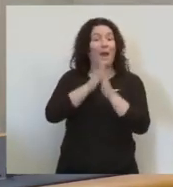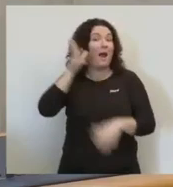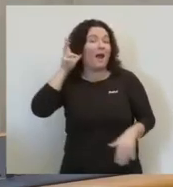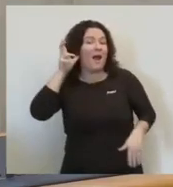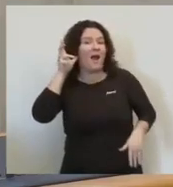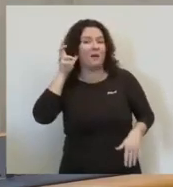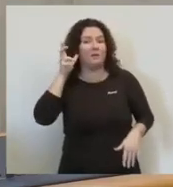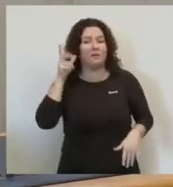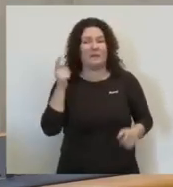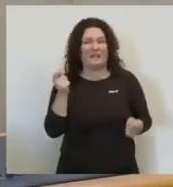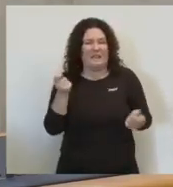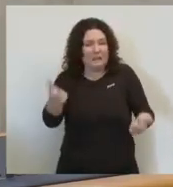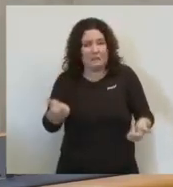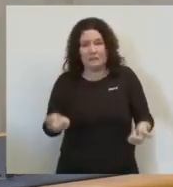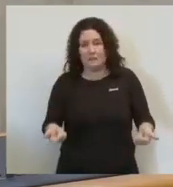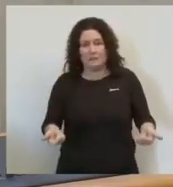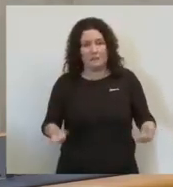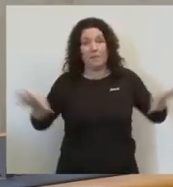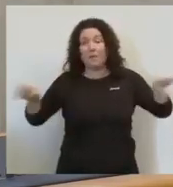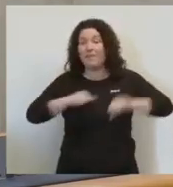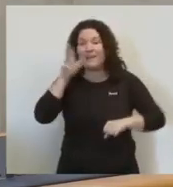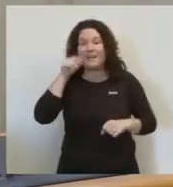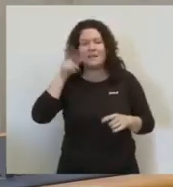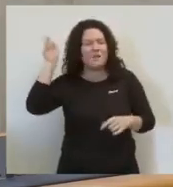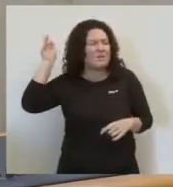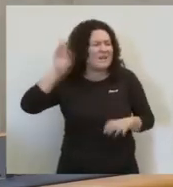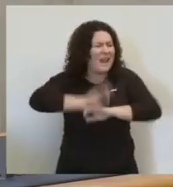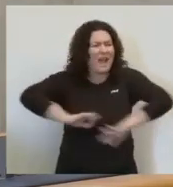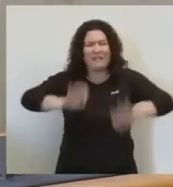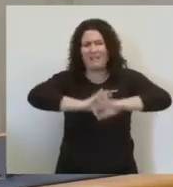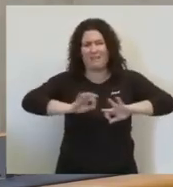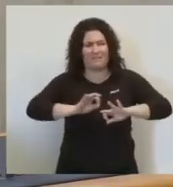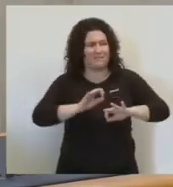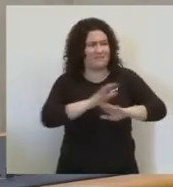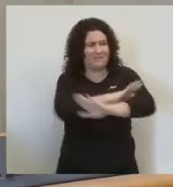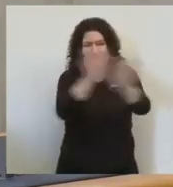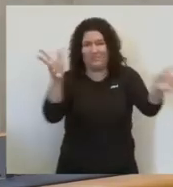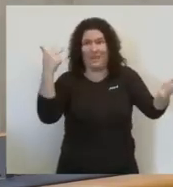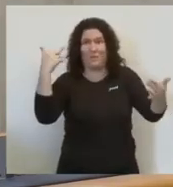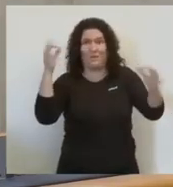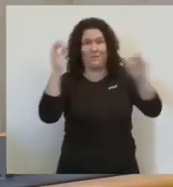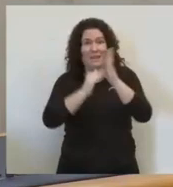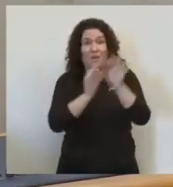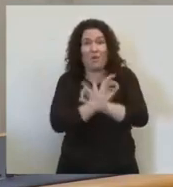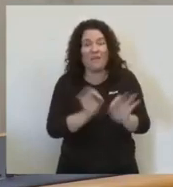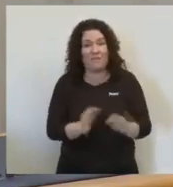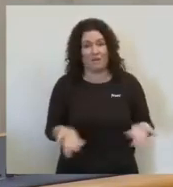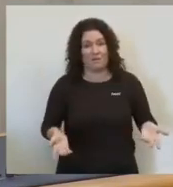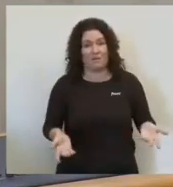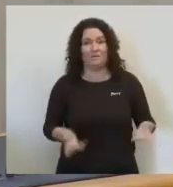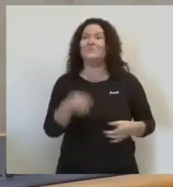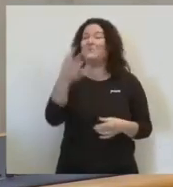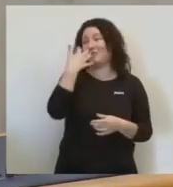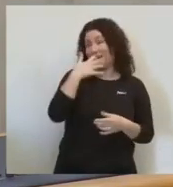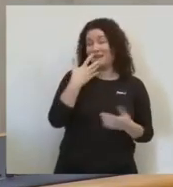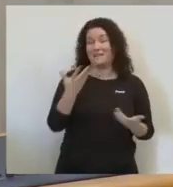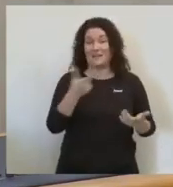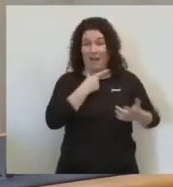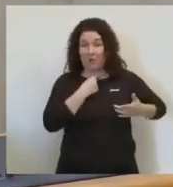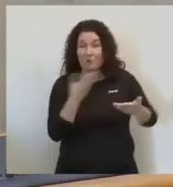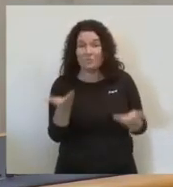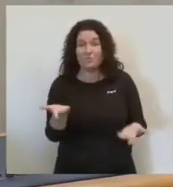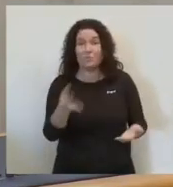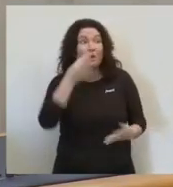no n'hi ha ni una sola sala en la província d'Alacant que ens oferisca una pel·lícula en valencià. Però clar, el riu vostè li farà molta